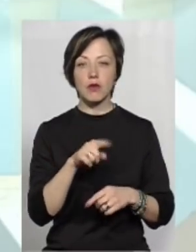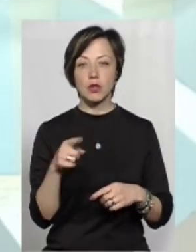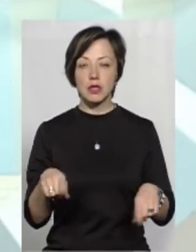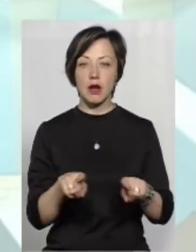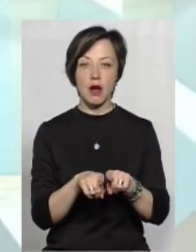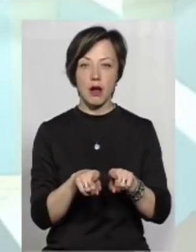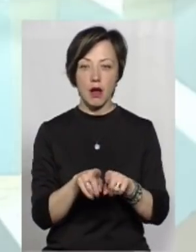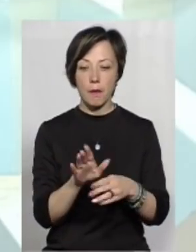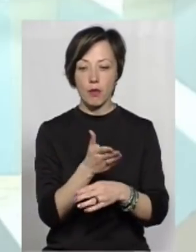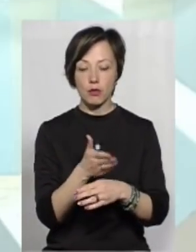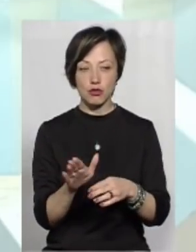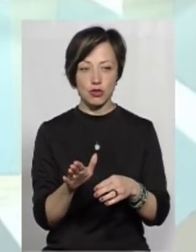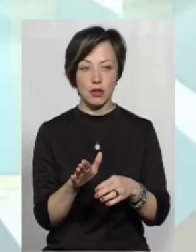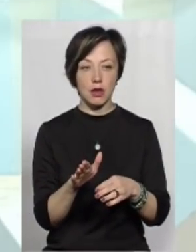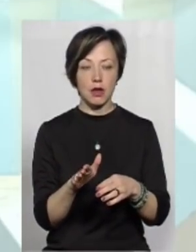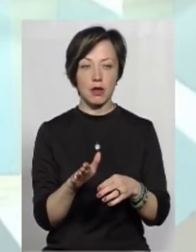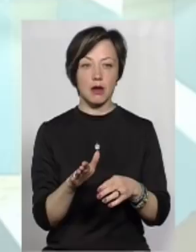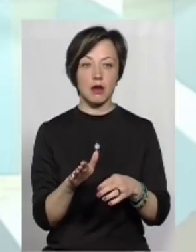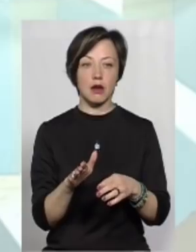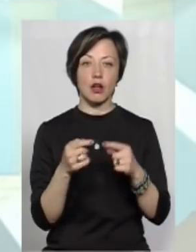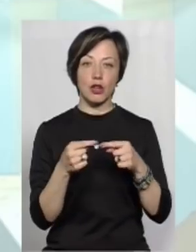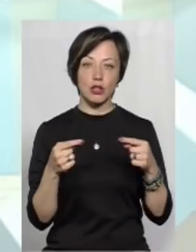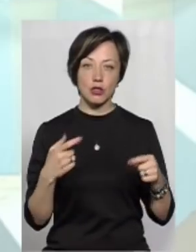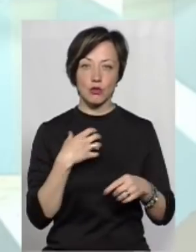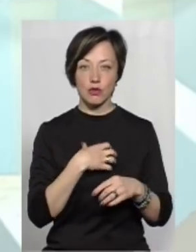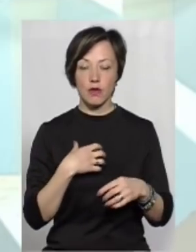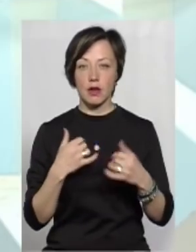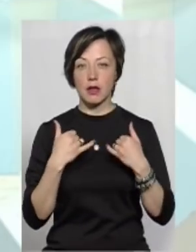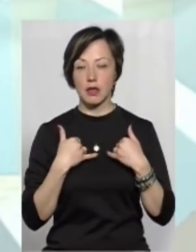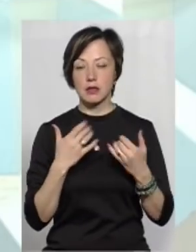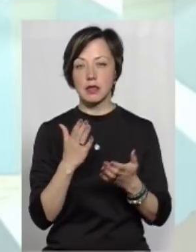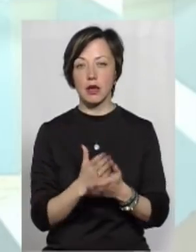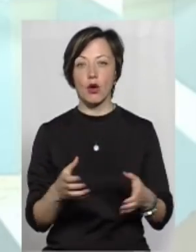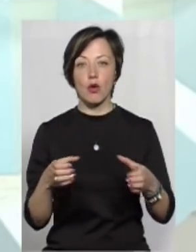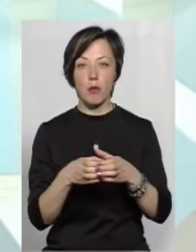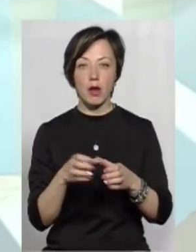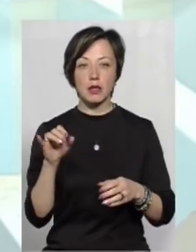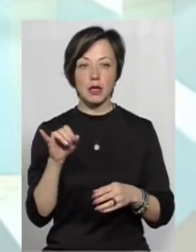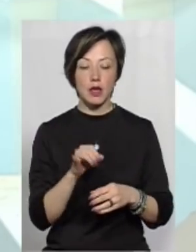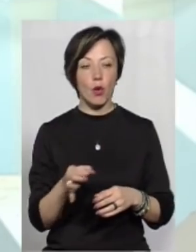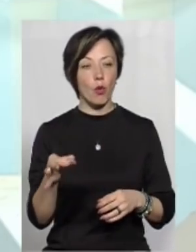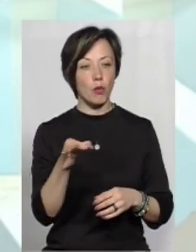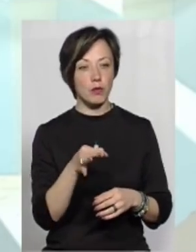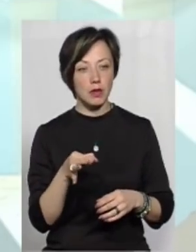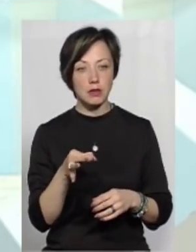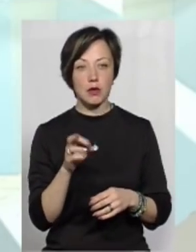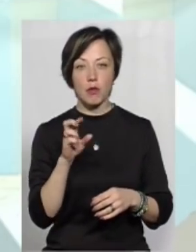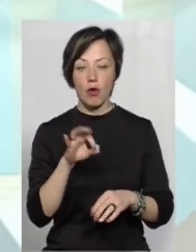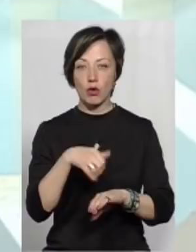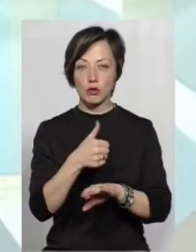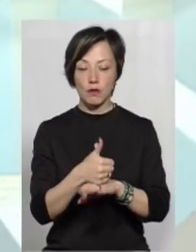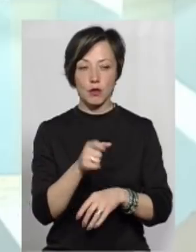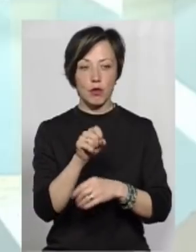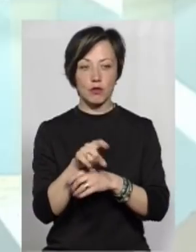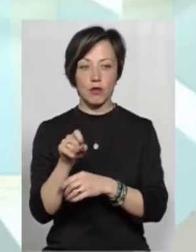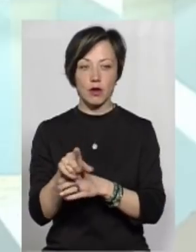Вони така проміжна річ. Ключовим, звичайно, для нас є громада, ну і, звичайно, область. Тому що основні